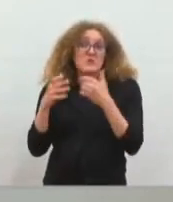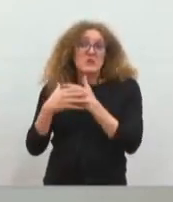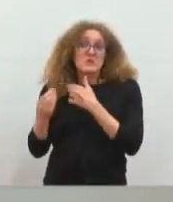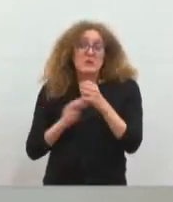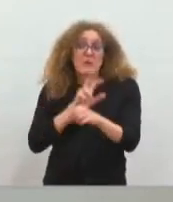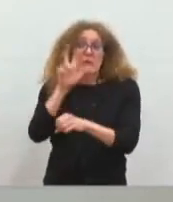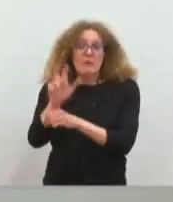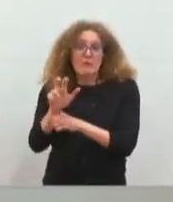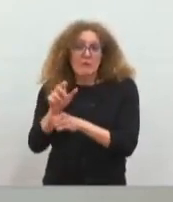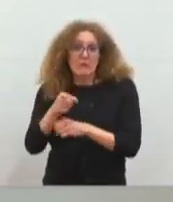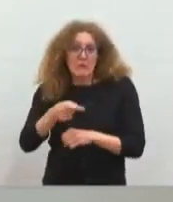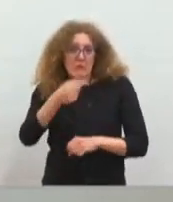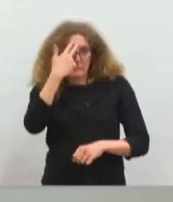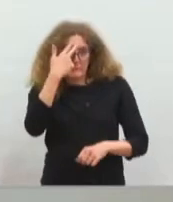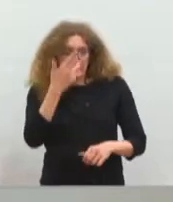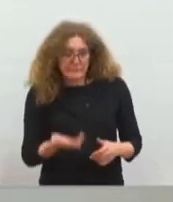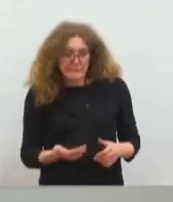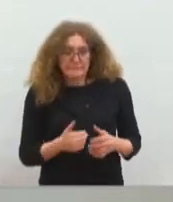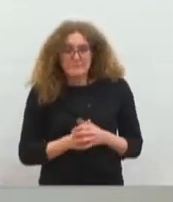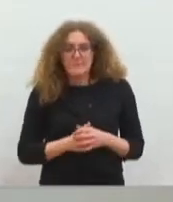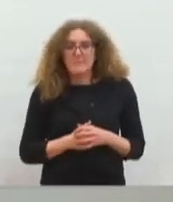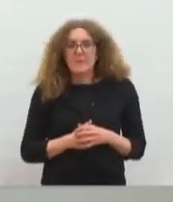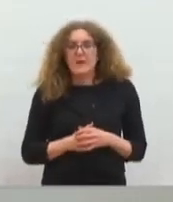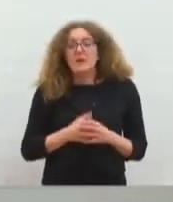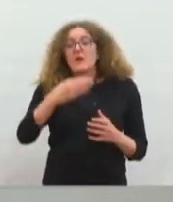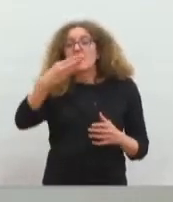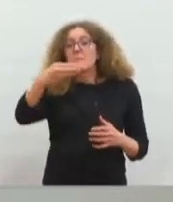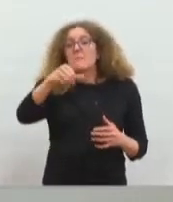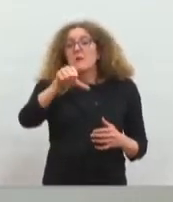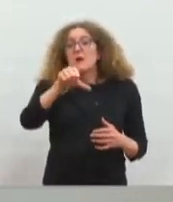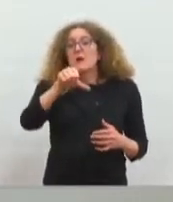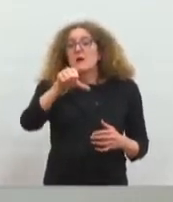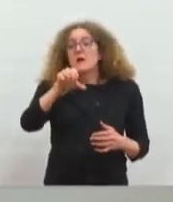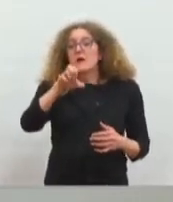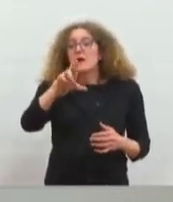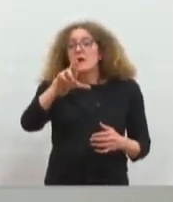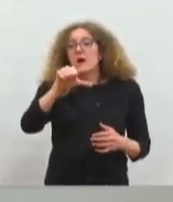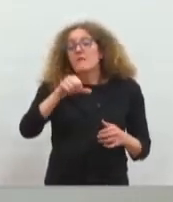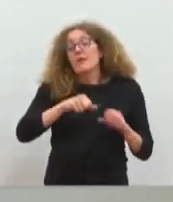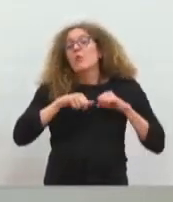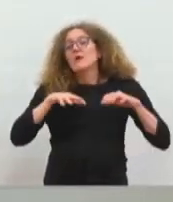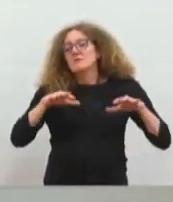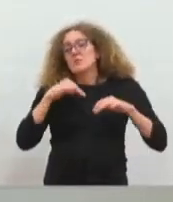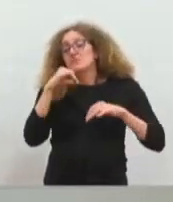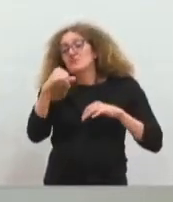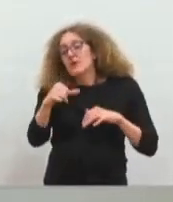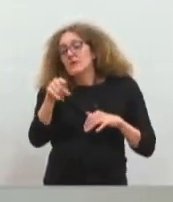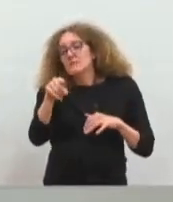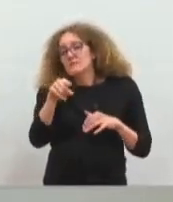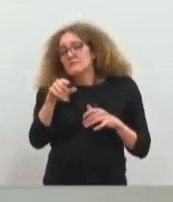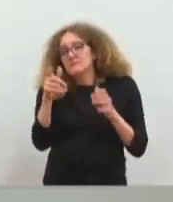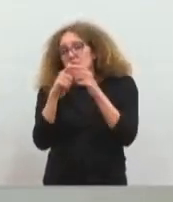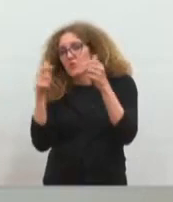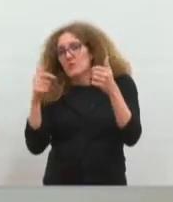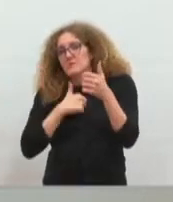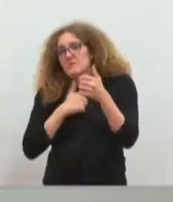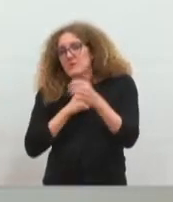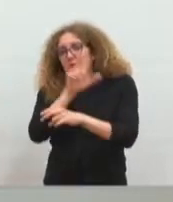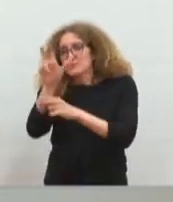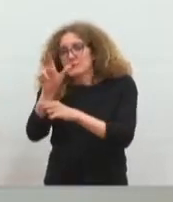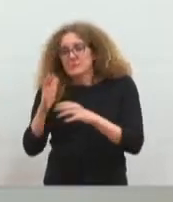le réseau qui va vers Maïra à un délégataire privé.